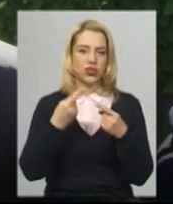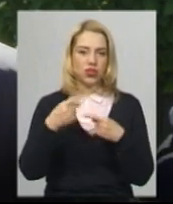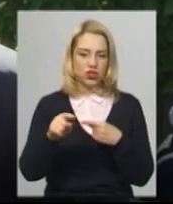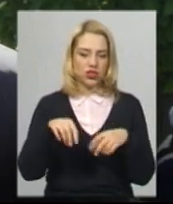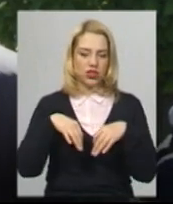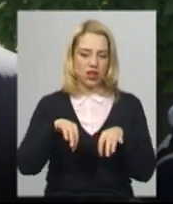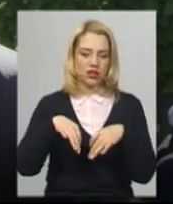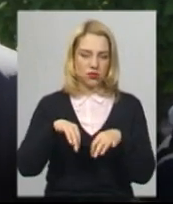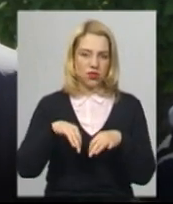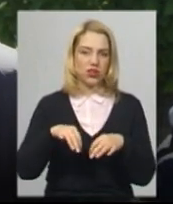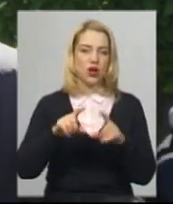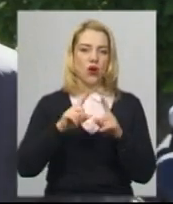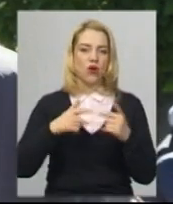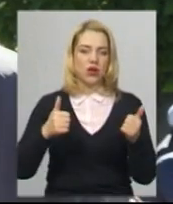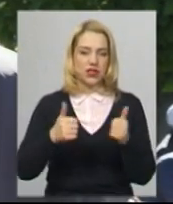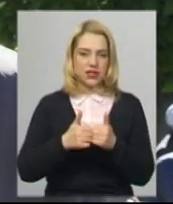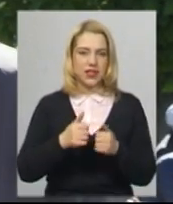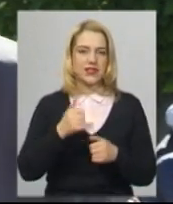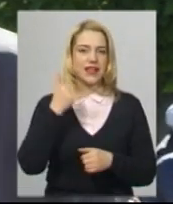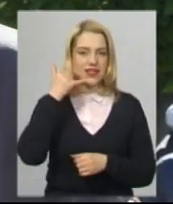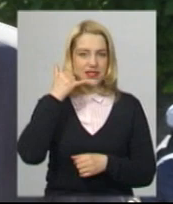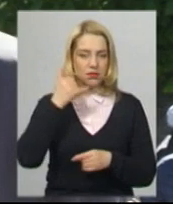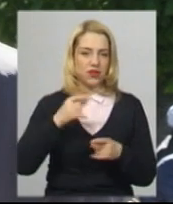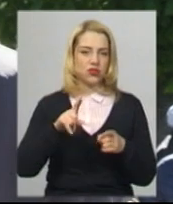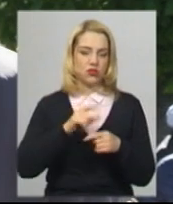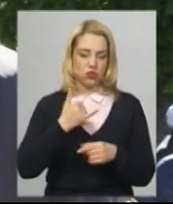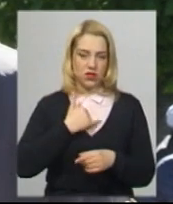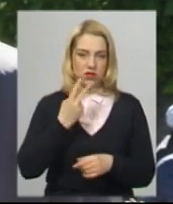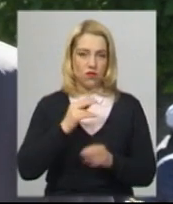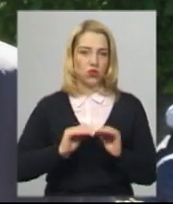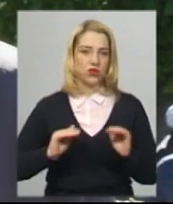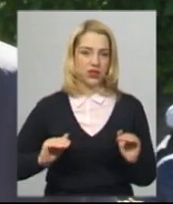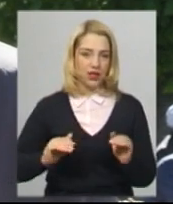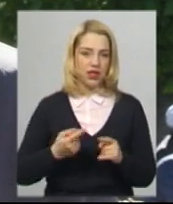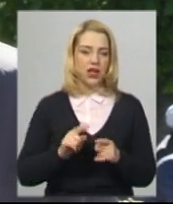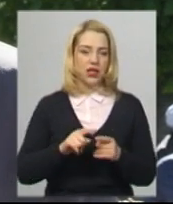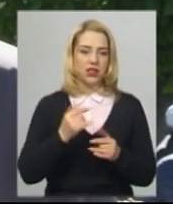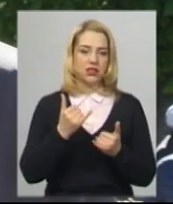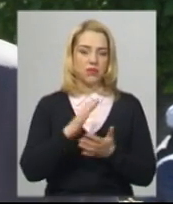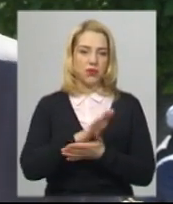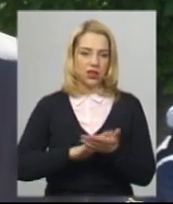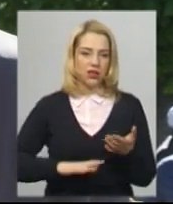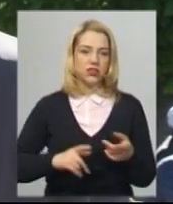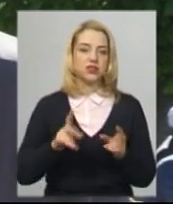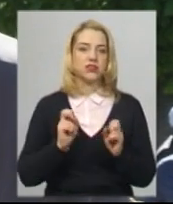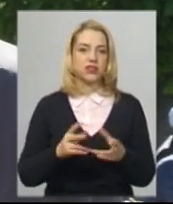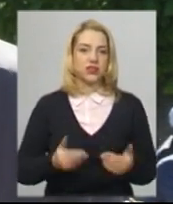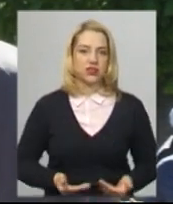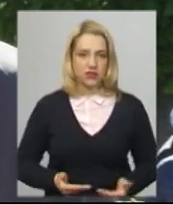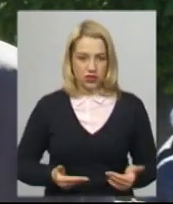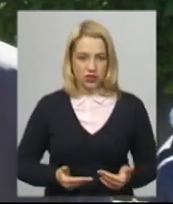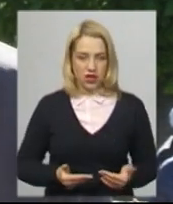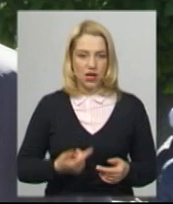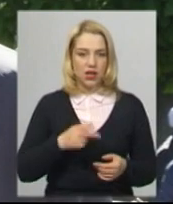у нас двоє малолітніх дітей. І на сьогодні стає питання про подальше наше можливе життя